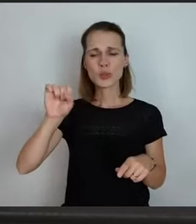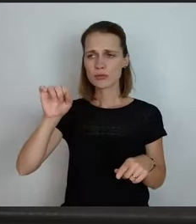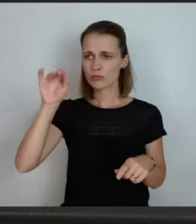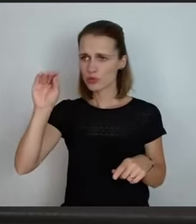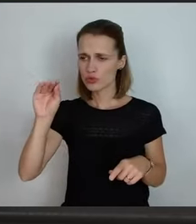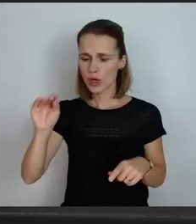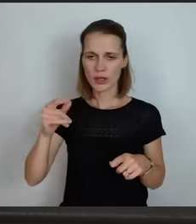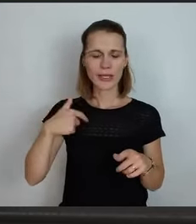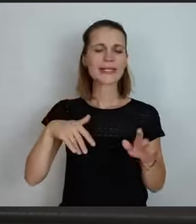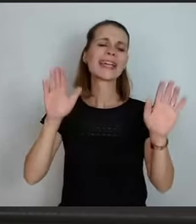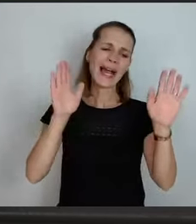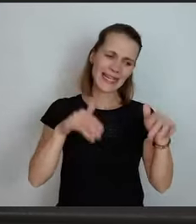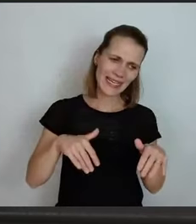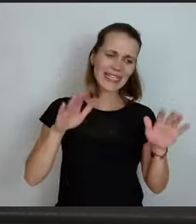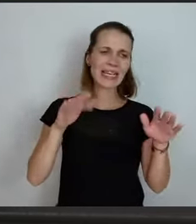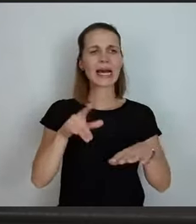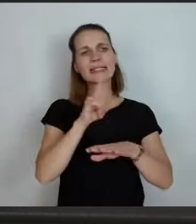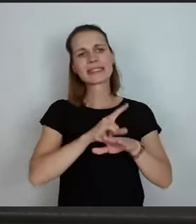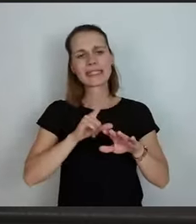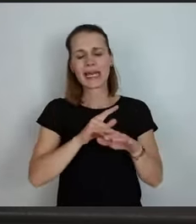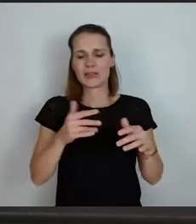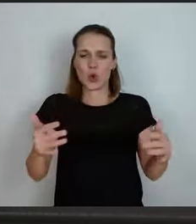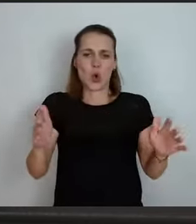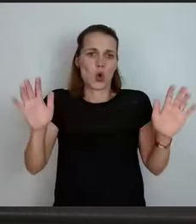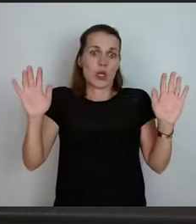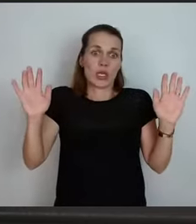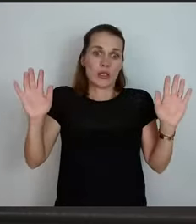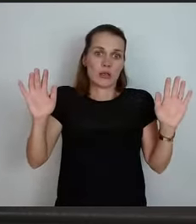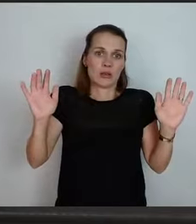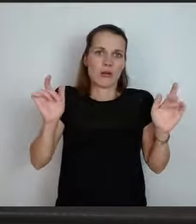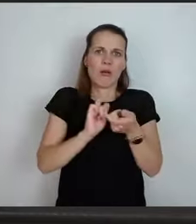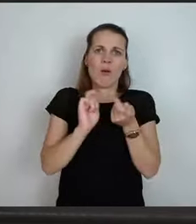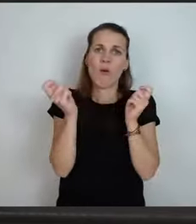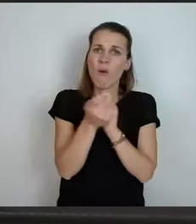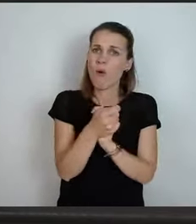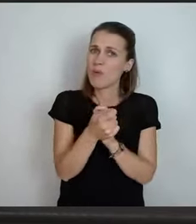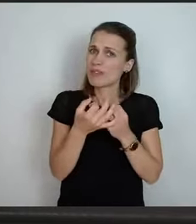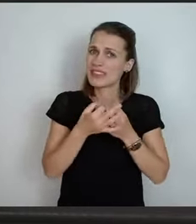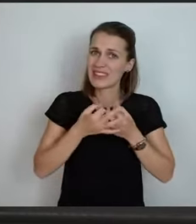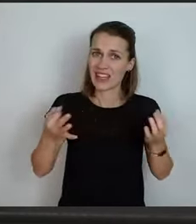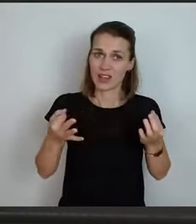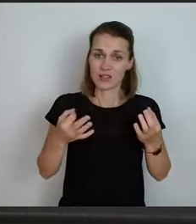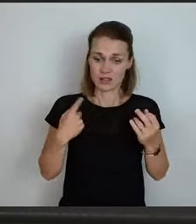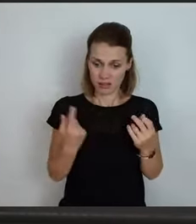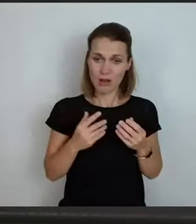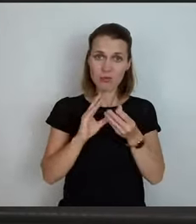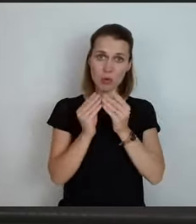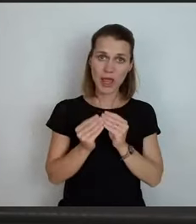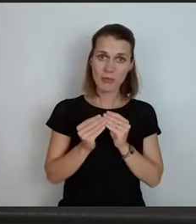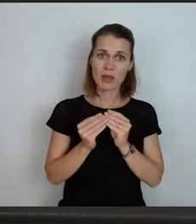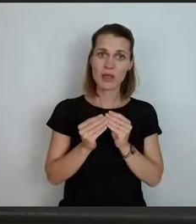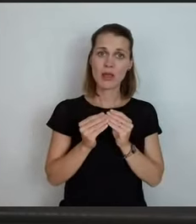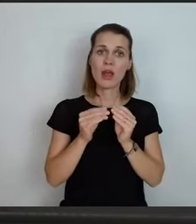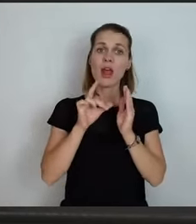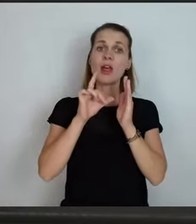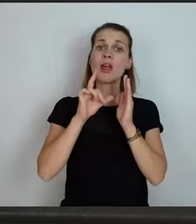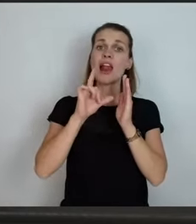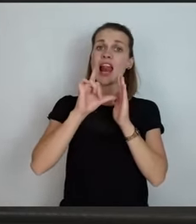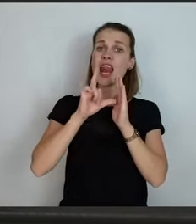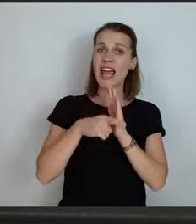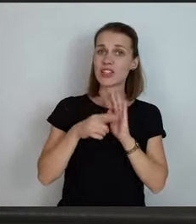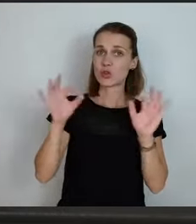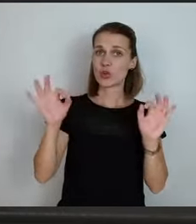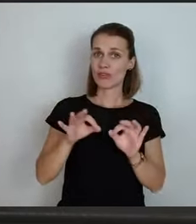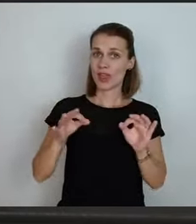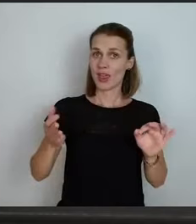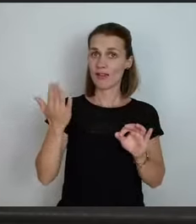abgetan, seit dieser Zeit hat sich nichts getan, im Gegenteil, unsere Probleme, die wir haben, die Leistungsfähigkeiten der Schüler, die